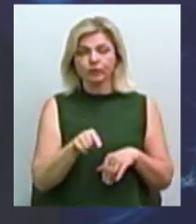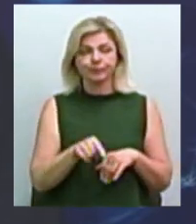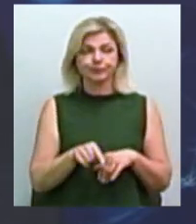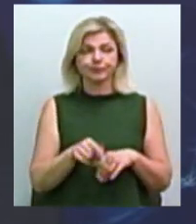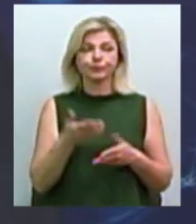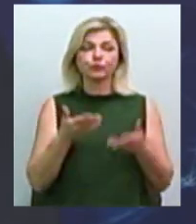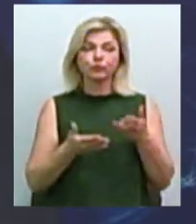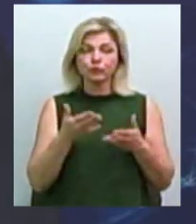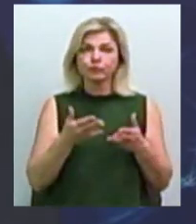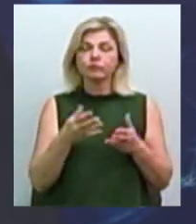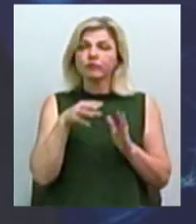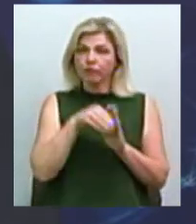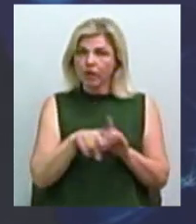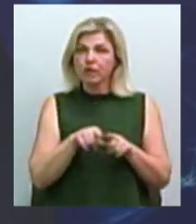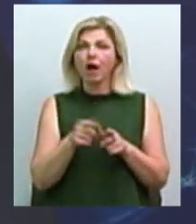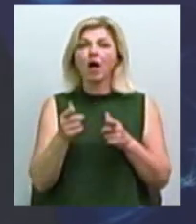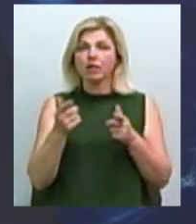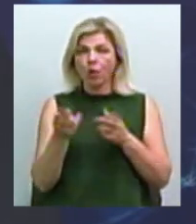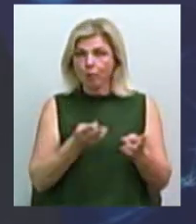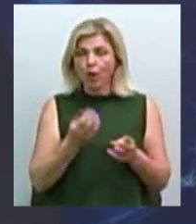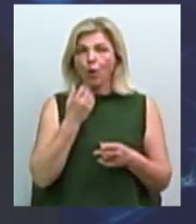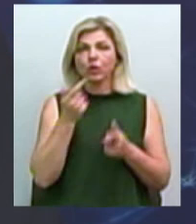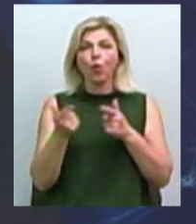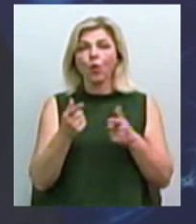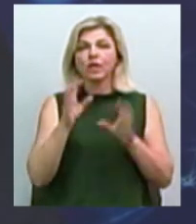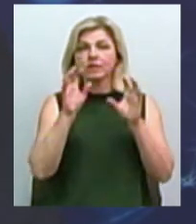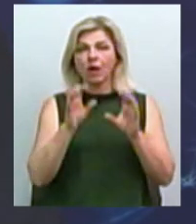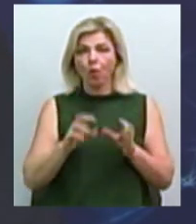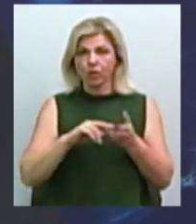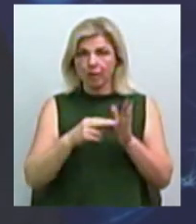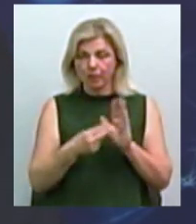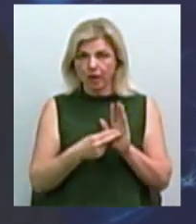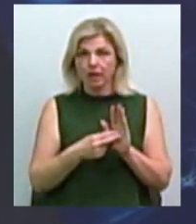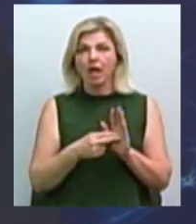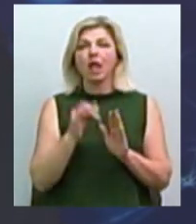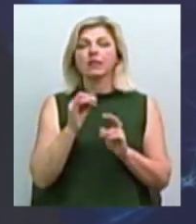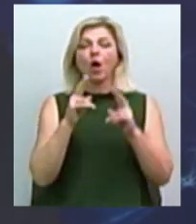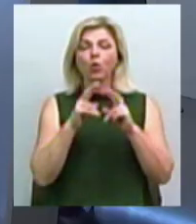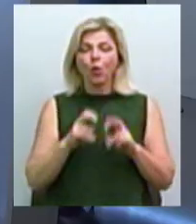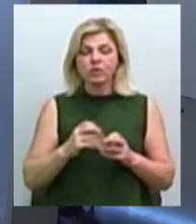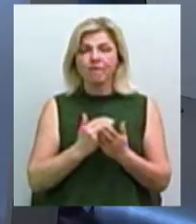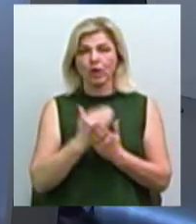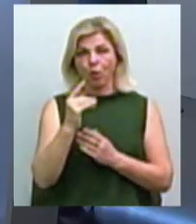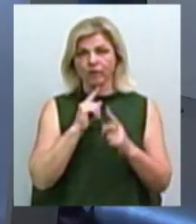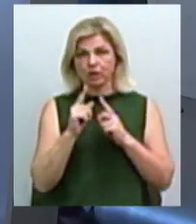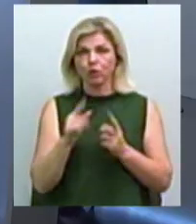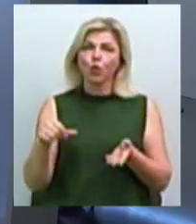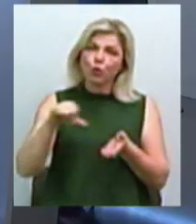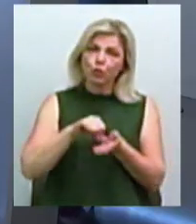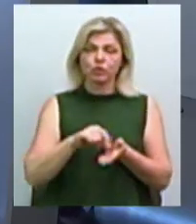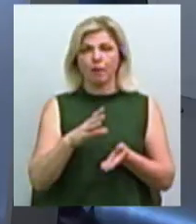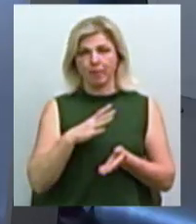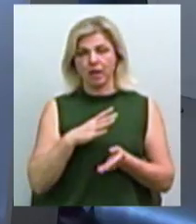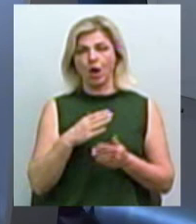передбачена така необхідність, коли готуються законопроєкти, коли вони вносяться на розгляд Верховної Ради, щоб долучалися громадські організації